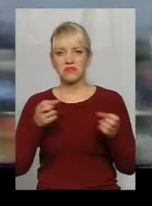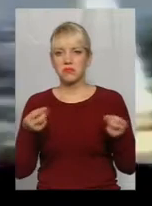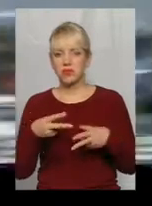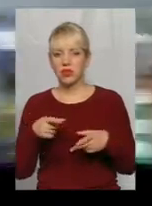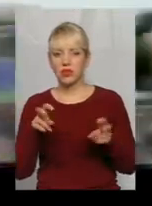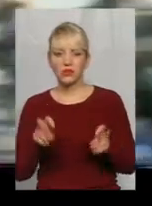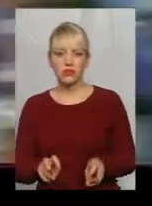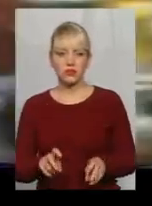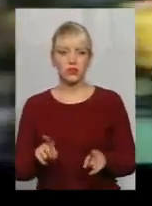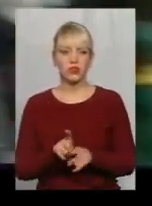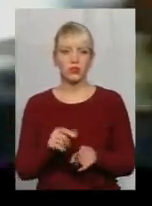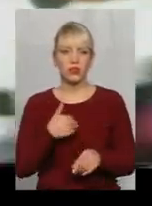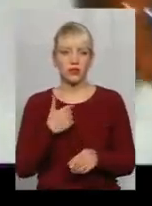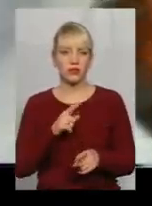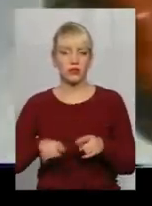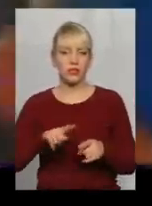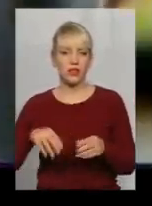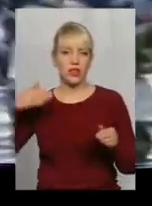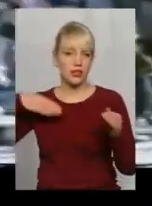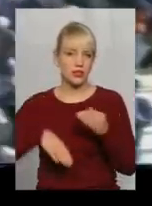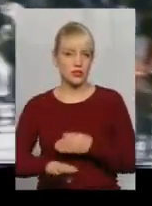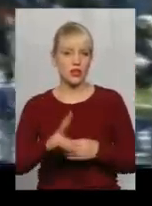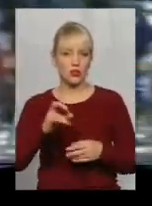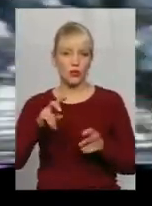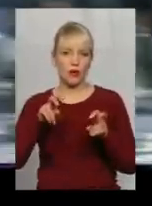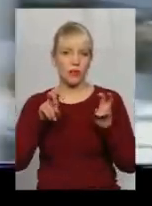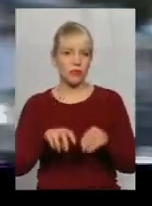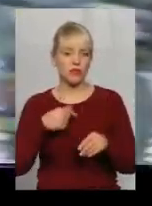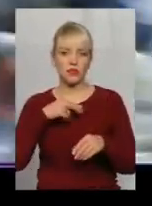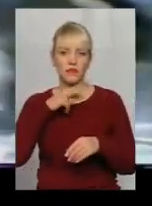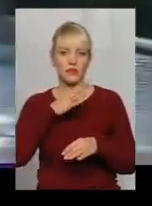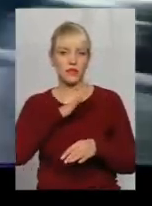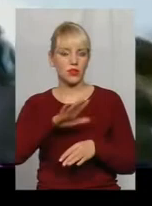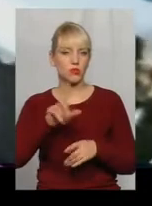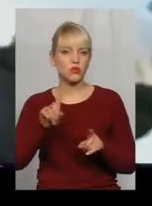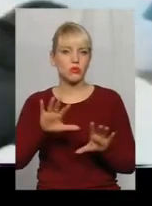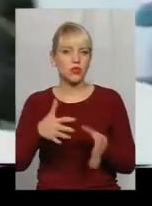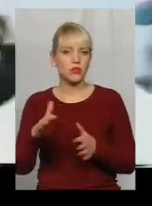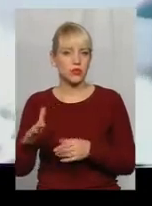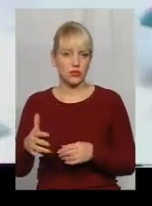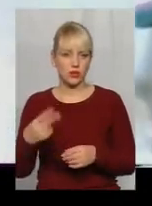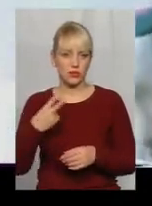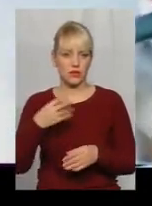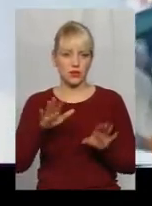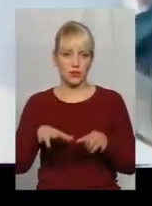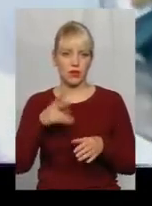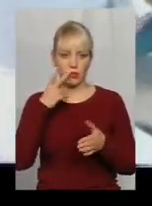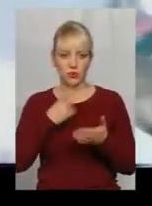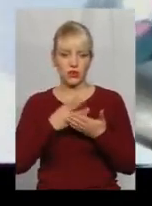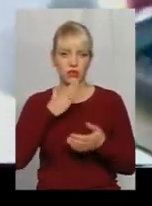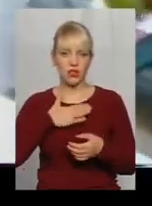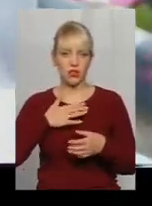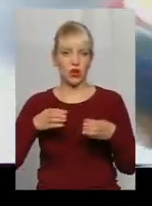так, швидше приїхати, але при посадці я якось не обрати увагу, що відбувалося, 20-е місце показала наша